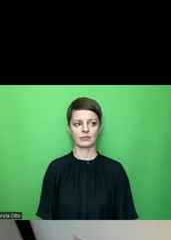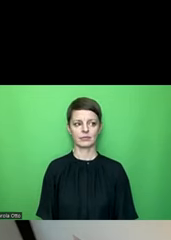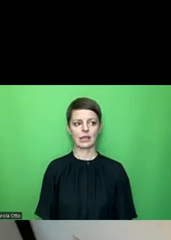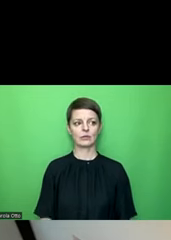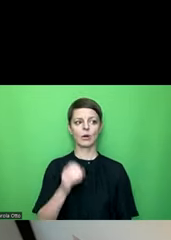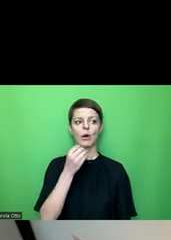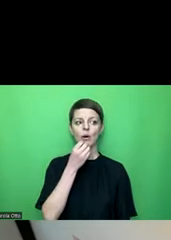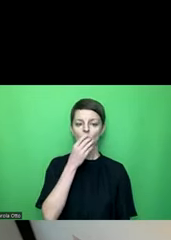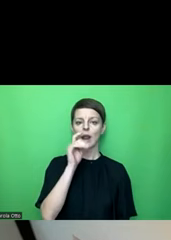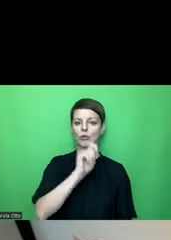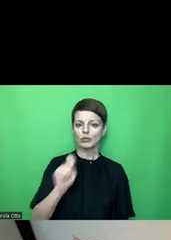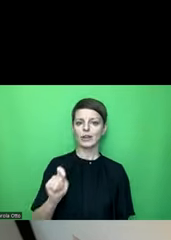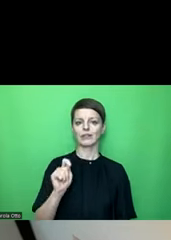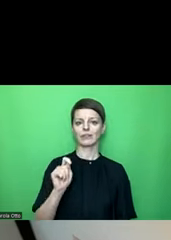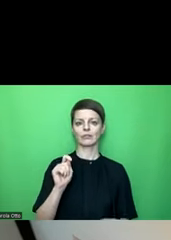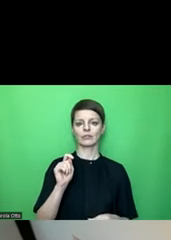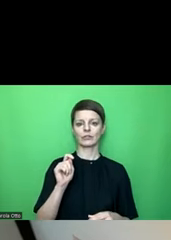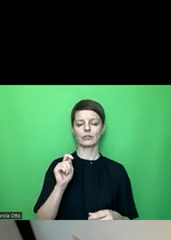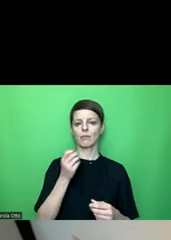aber natürlich ist es schon ein Grenzfall.